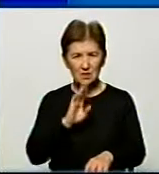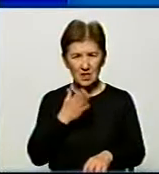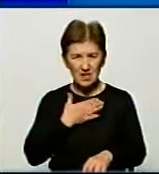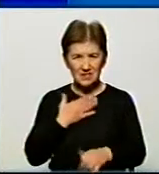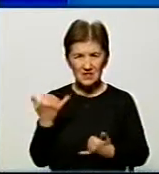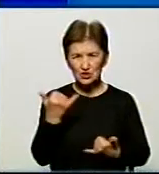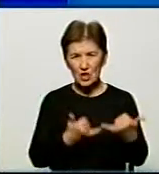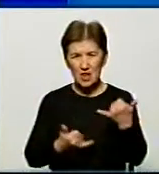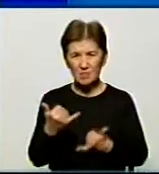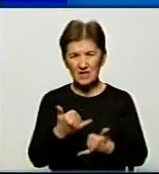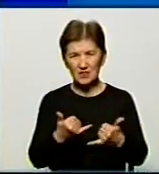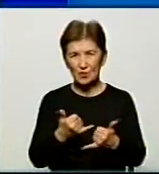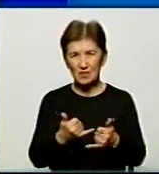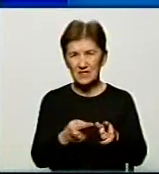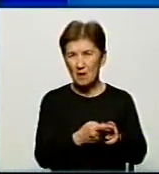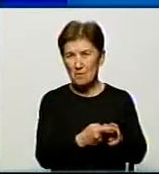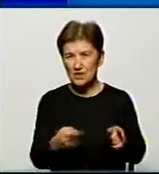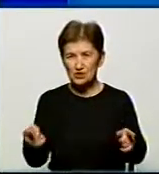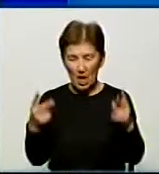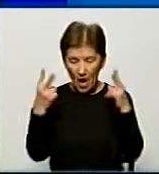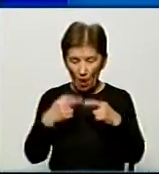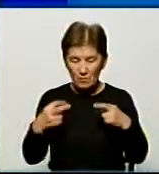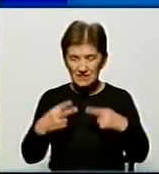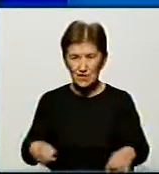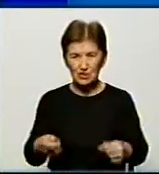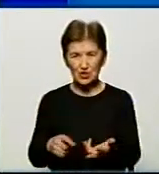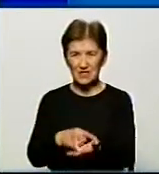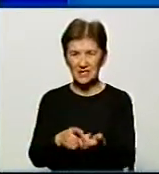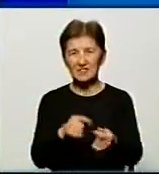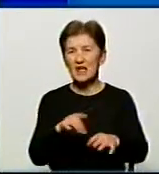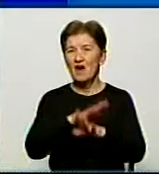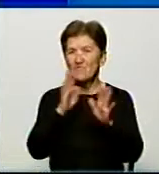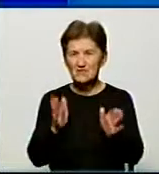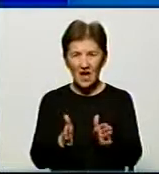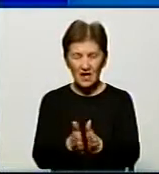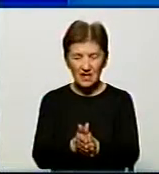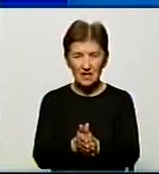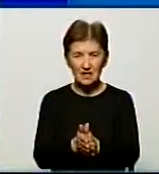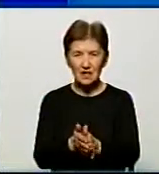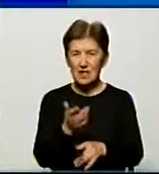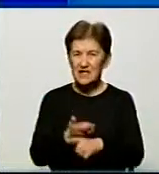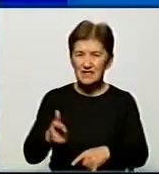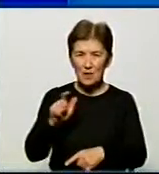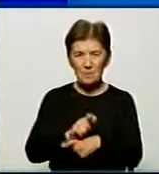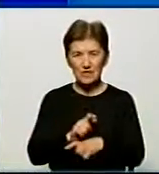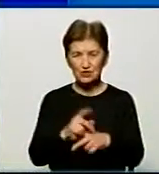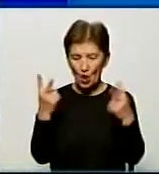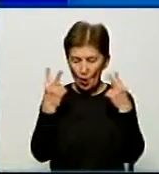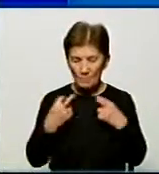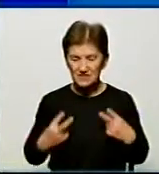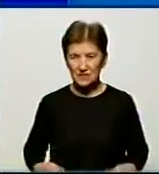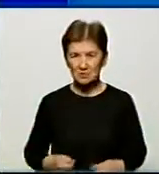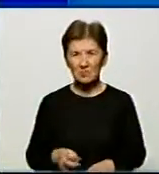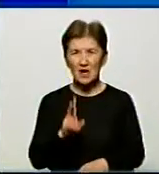лабораторної мережі обстежити певну кількість хворих. Тобто, ми взагалі здебільшого обстежуємо тих, хто